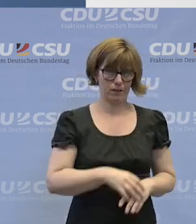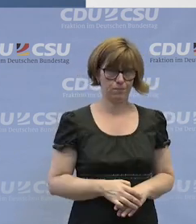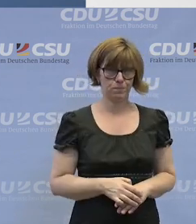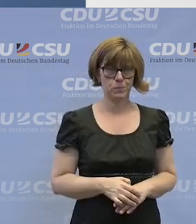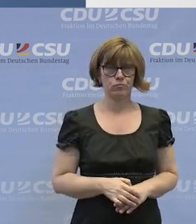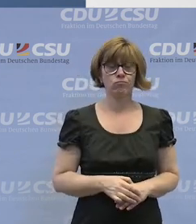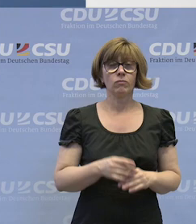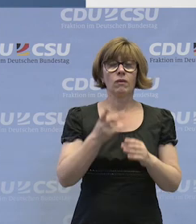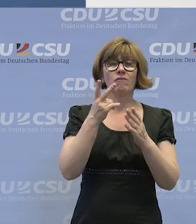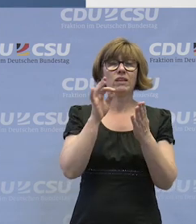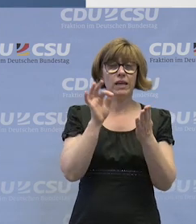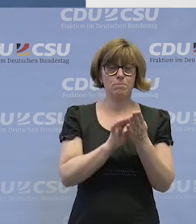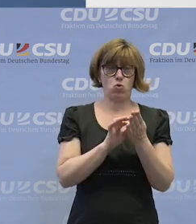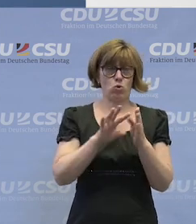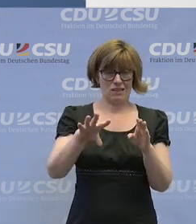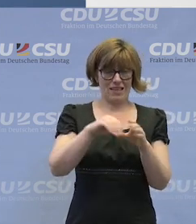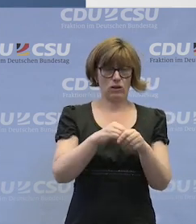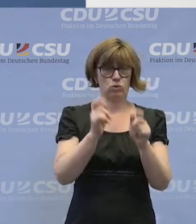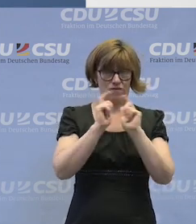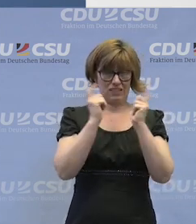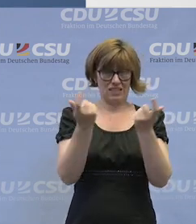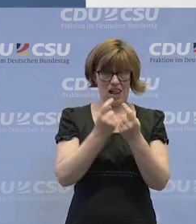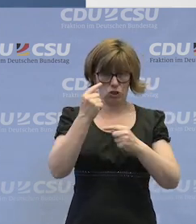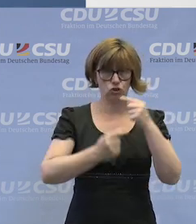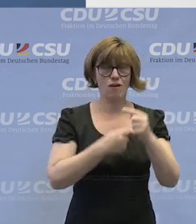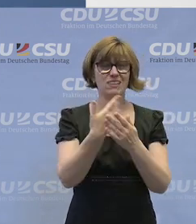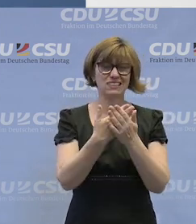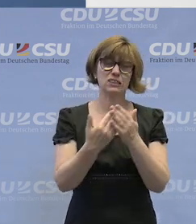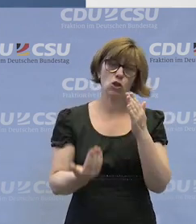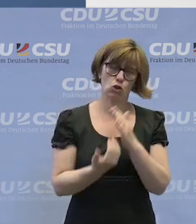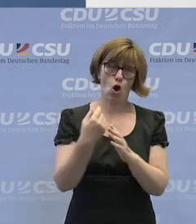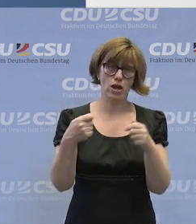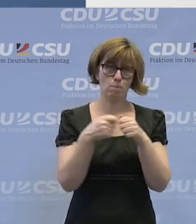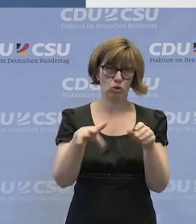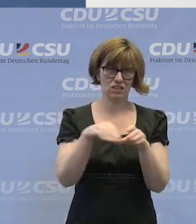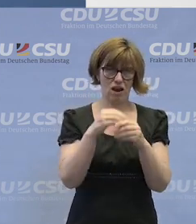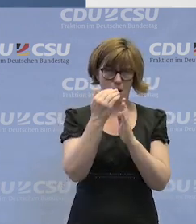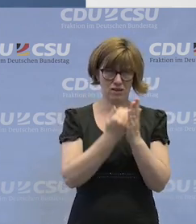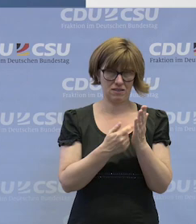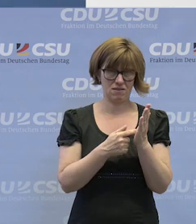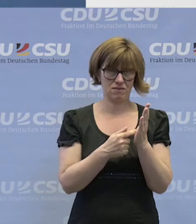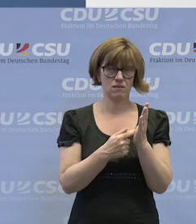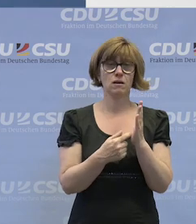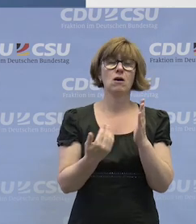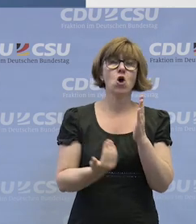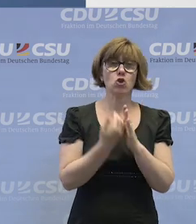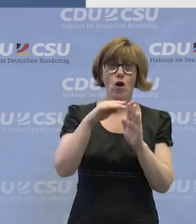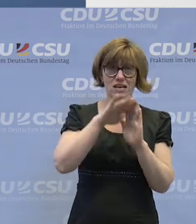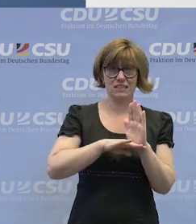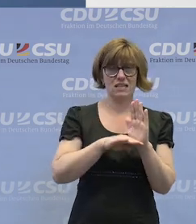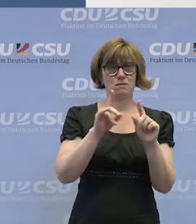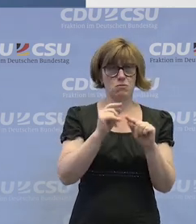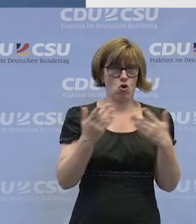wichtiger Meilenstein zu dieser inklusiven Gesellschaft ist das neue Bundesteilhabegesetz. Dieses neue Gesetz